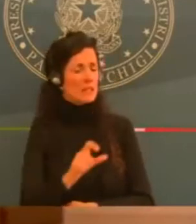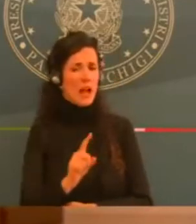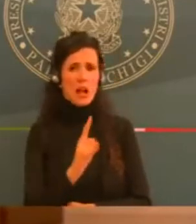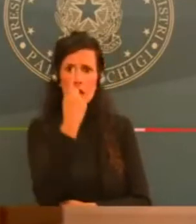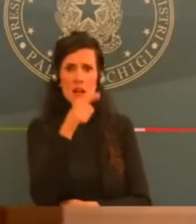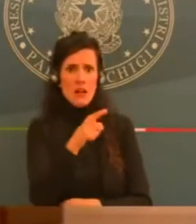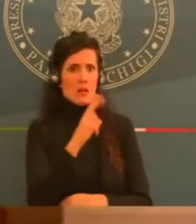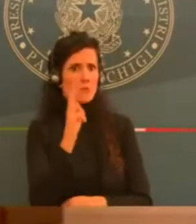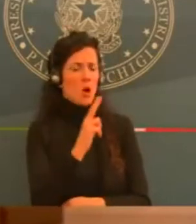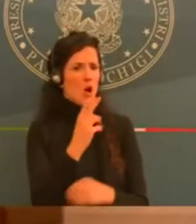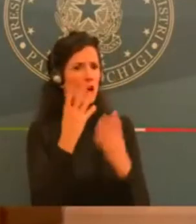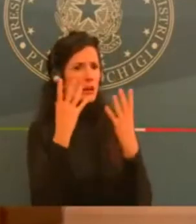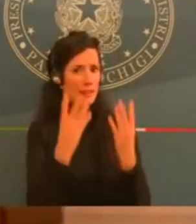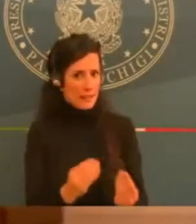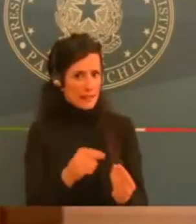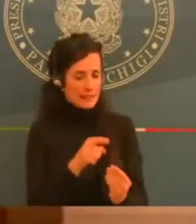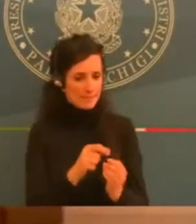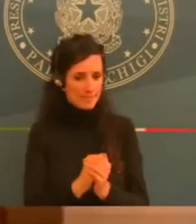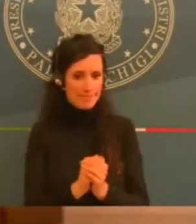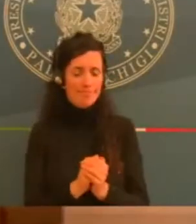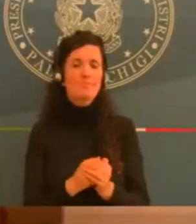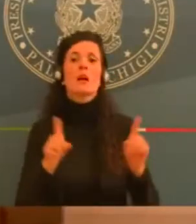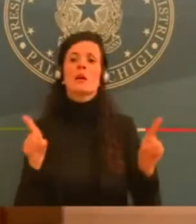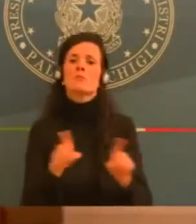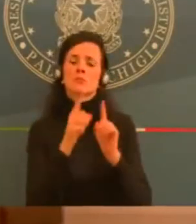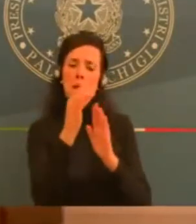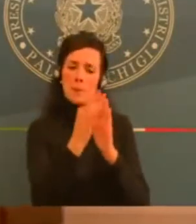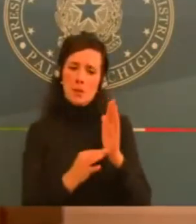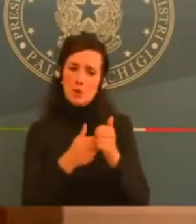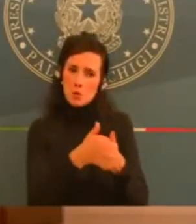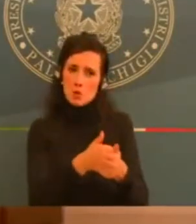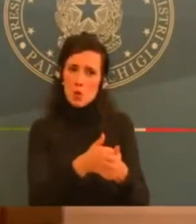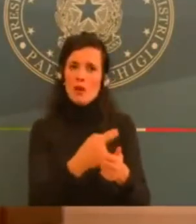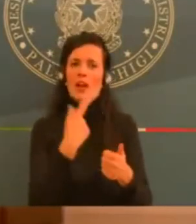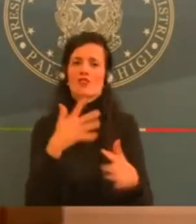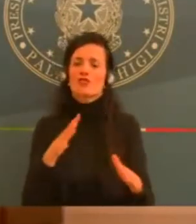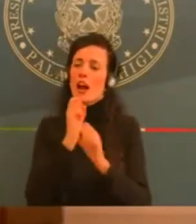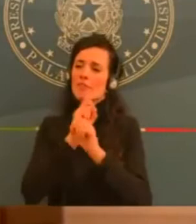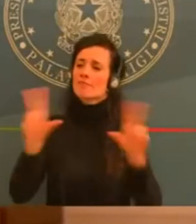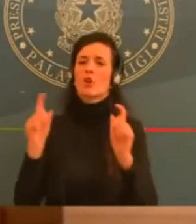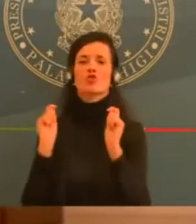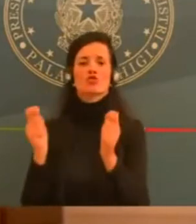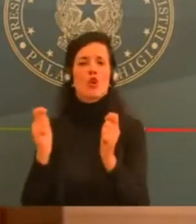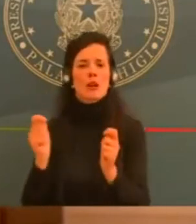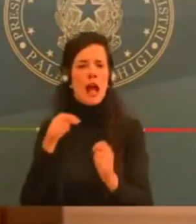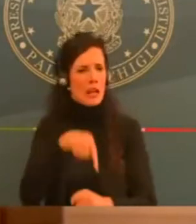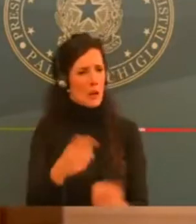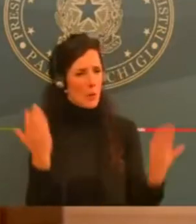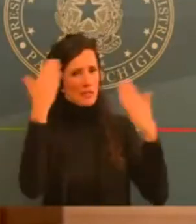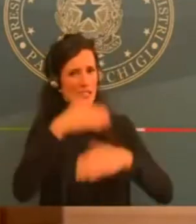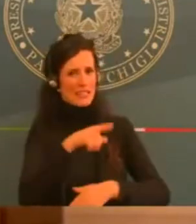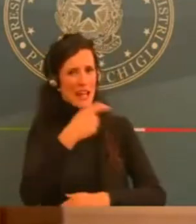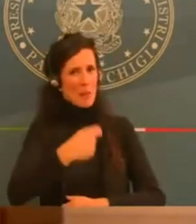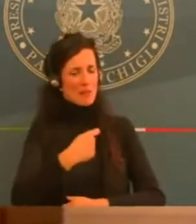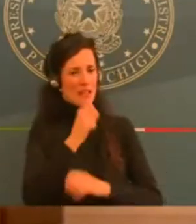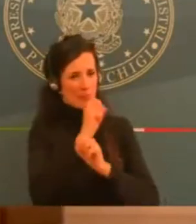erano attese da giorni, perché siete arrivati a quest'ora di notte con i 645